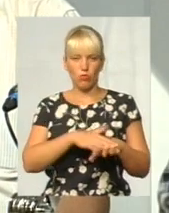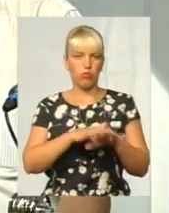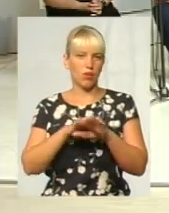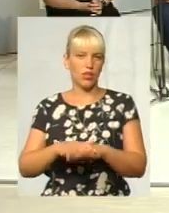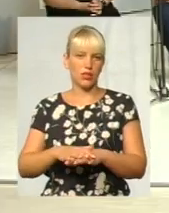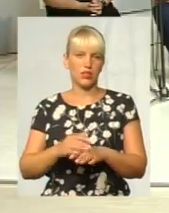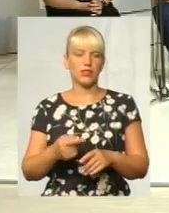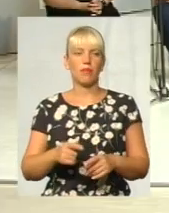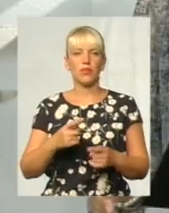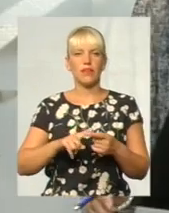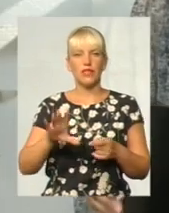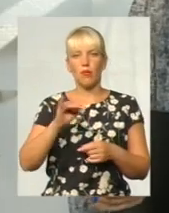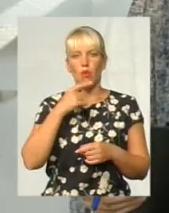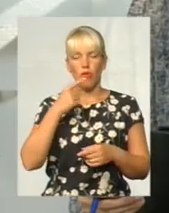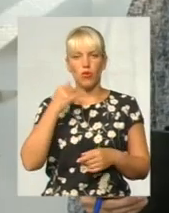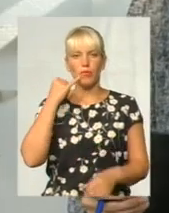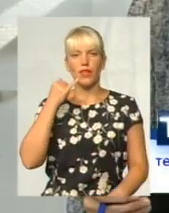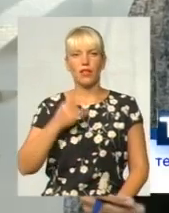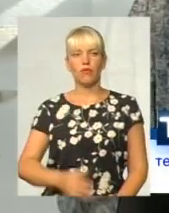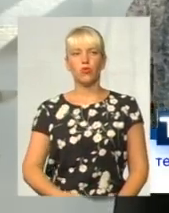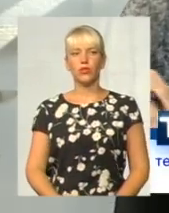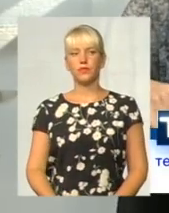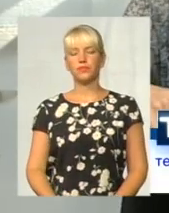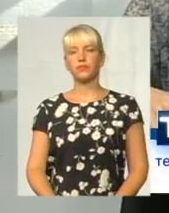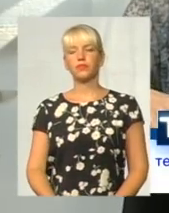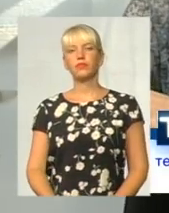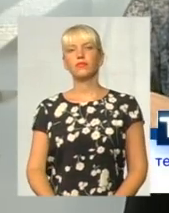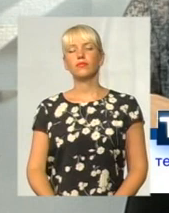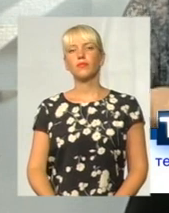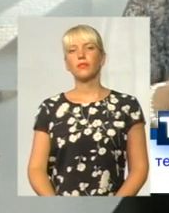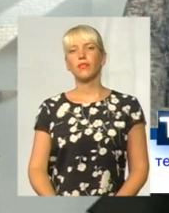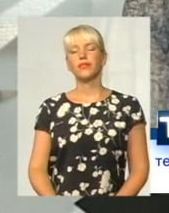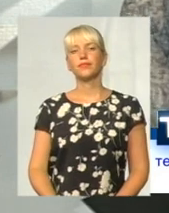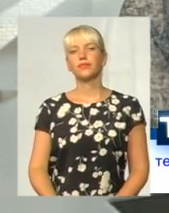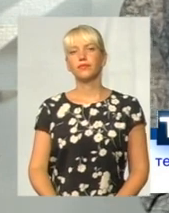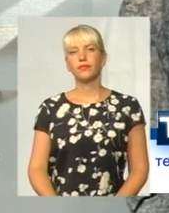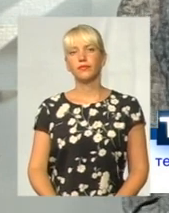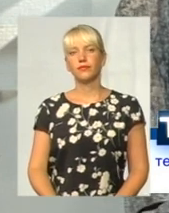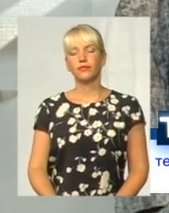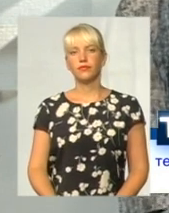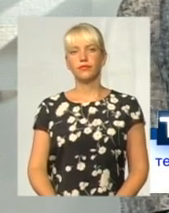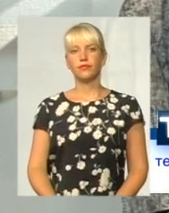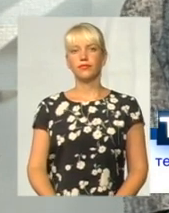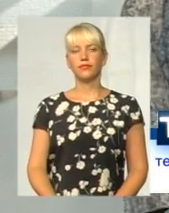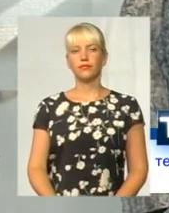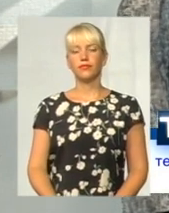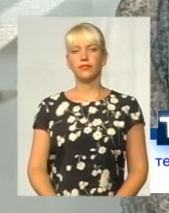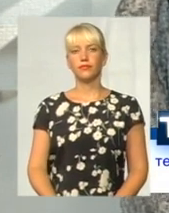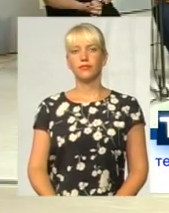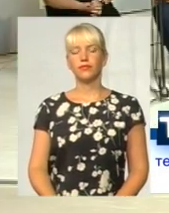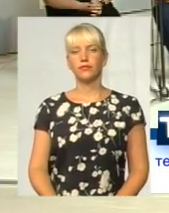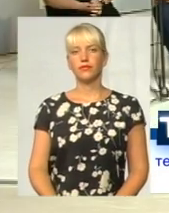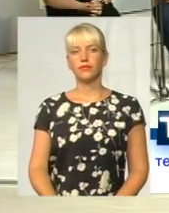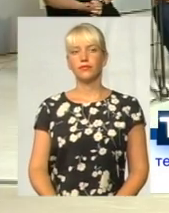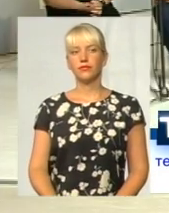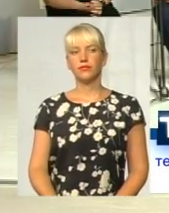власного майна. Про це далі поговоримо. У нас є телефонний дзвінок 096-68-85-068. Чекаємо на ваші дзвінки. Слухаємо вас. Говоріть, будь ласка.